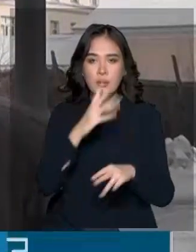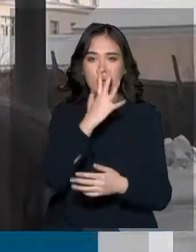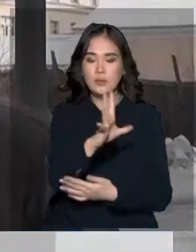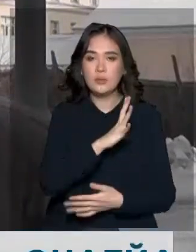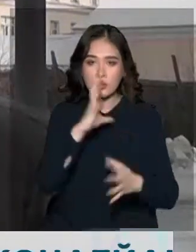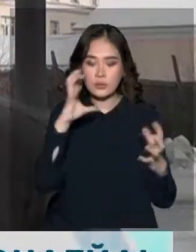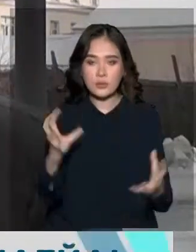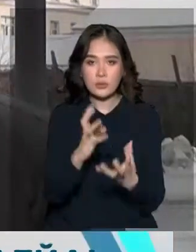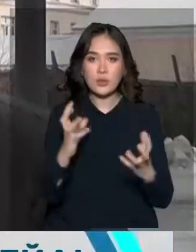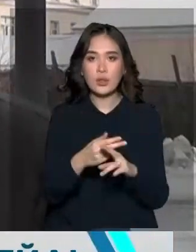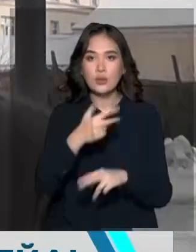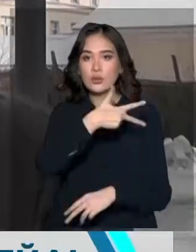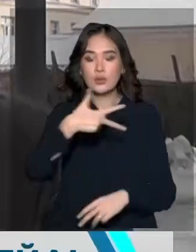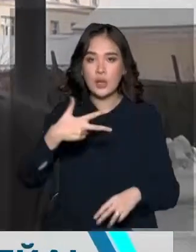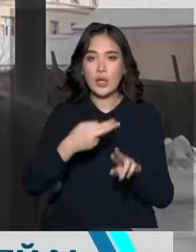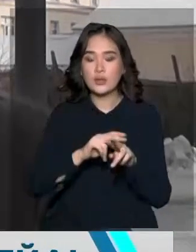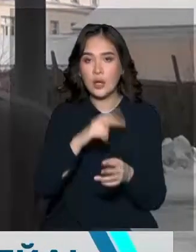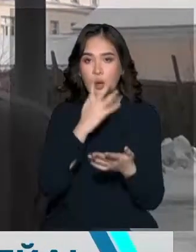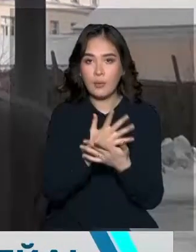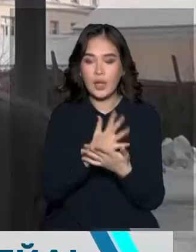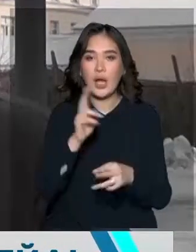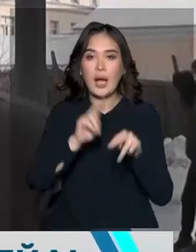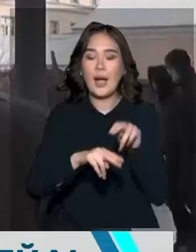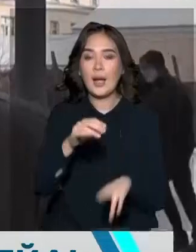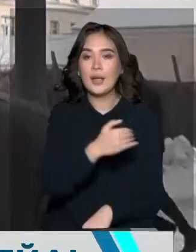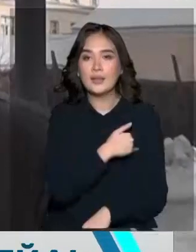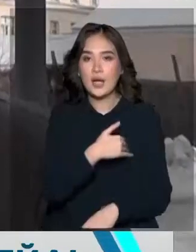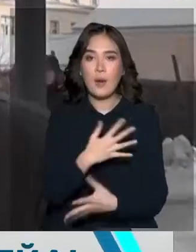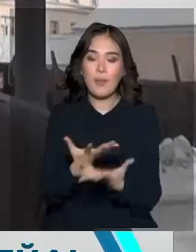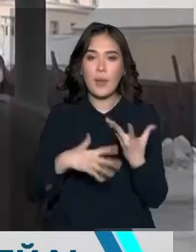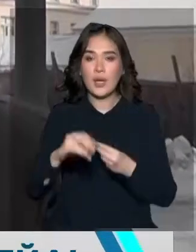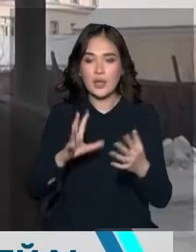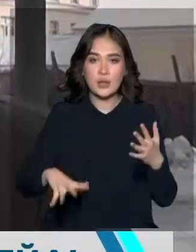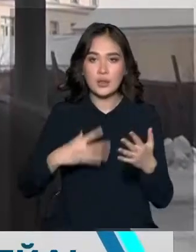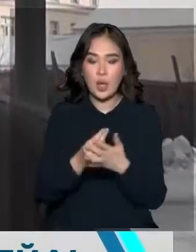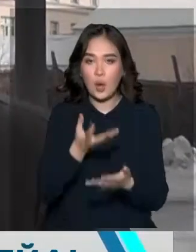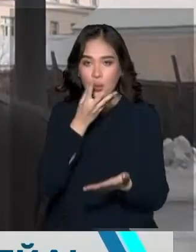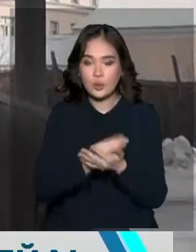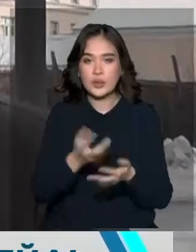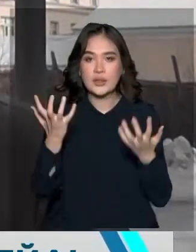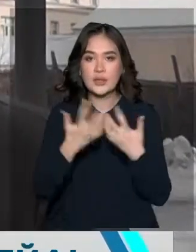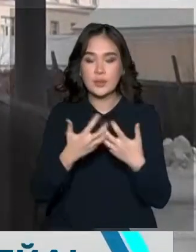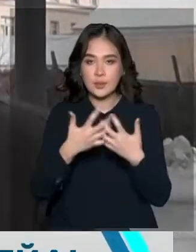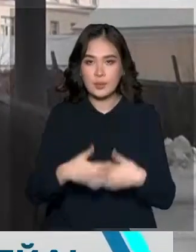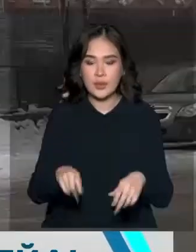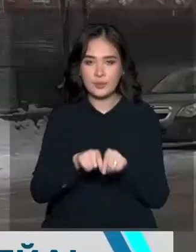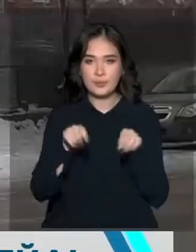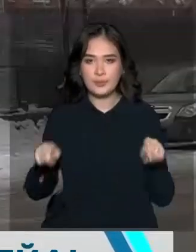сақтай отырып, үшінші ғабаттықа шолу аланын салғымыз келеді. Барлық қаржылық бөлігін өз есепімізден шығарамыз.